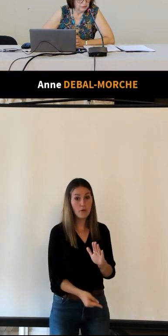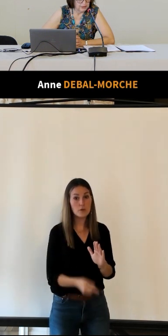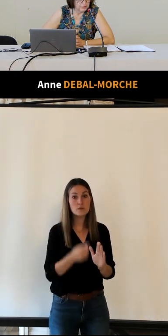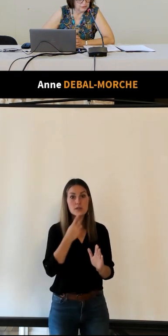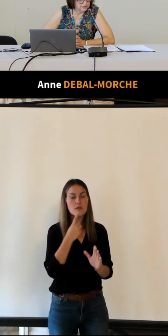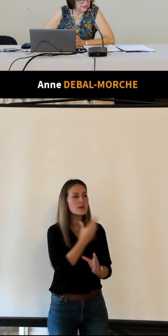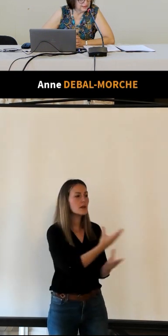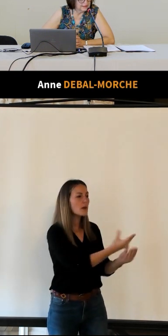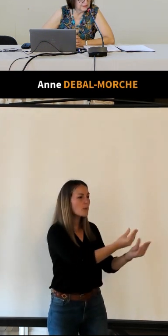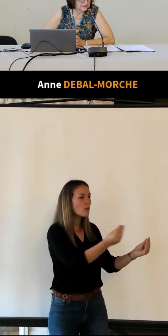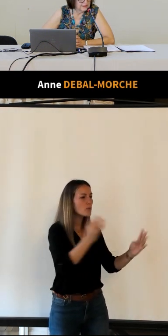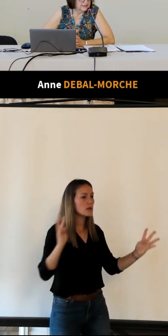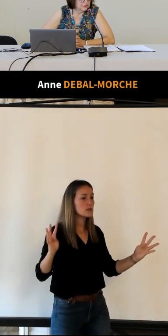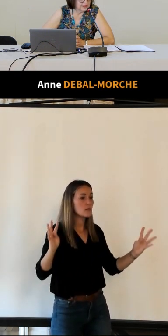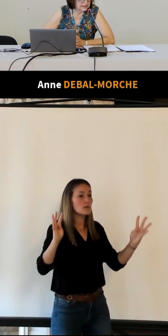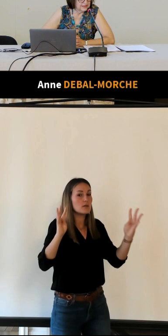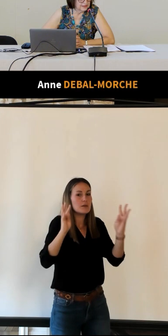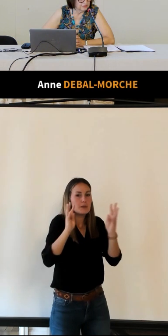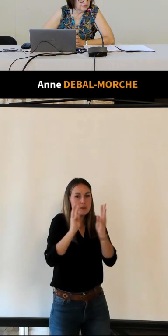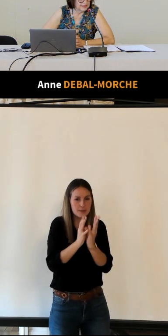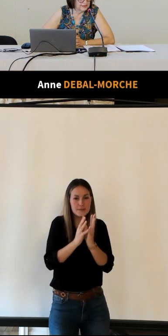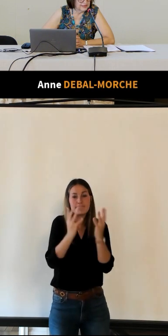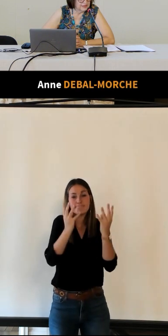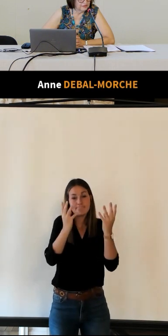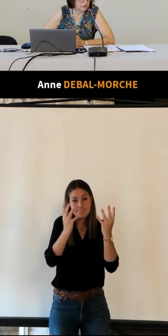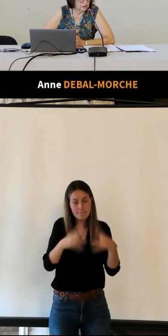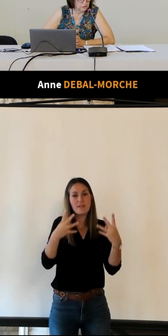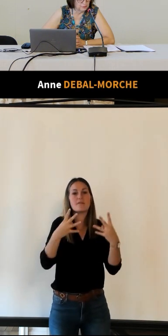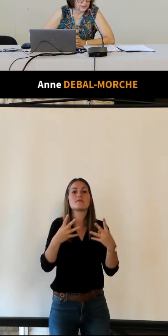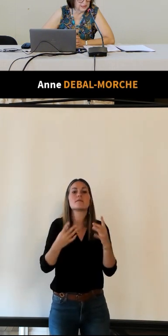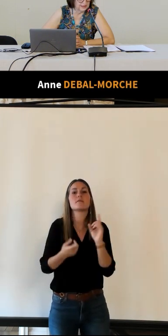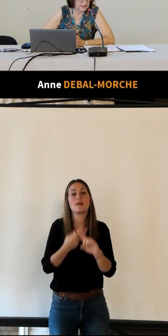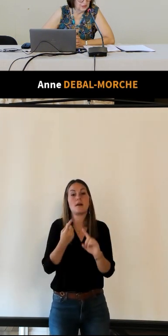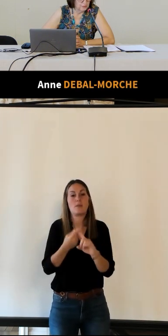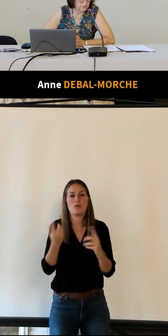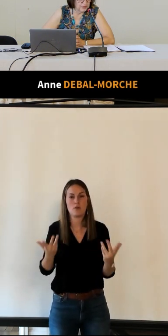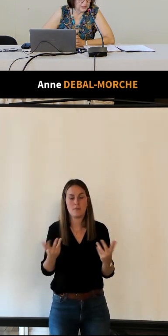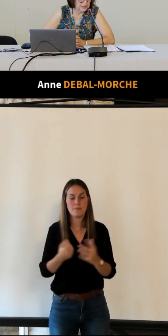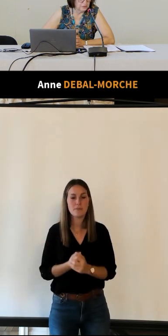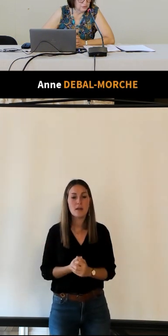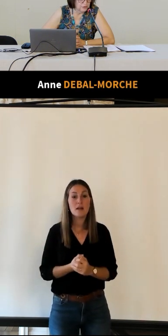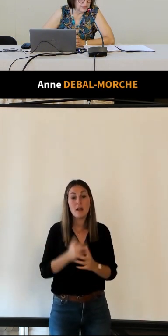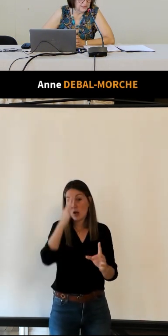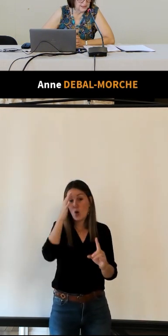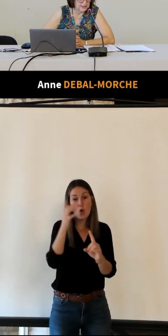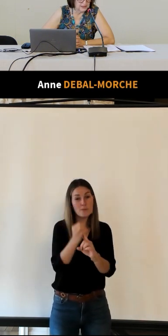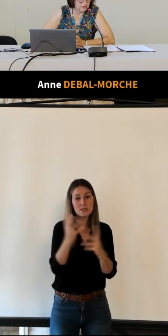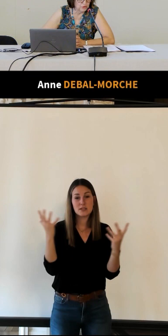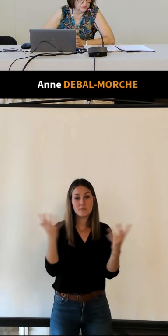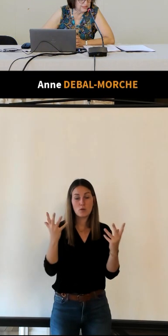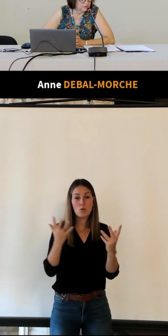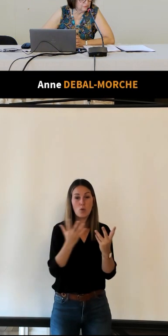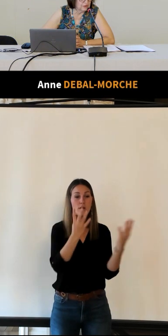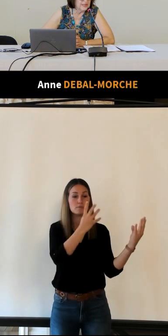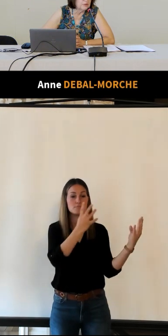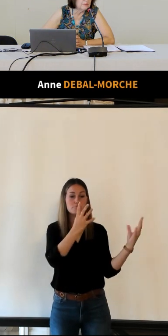apprendront à mieux se connaître il sera un lien dans le cadre des efforts entrepris pour créer une unité et une